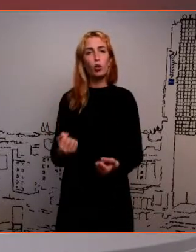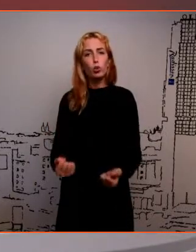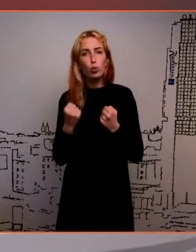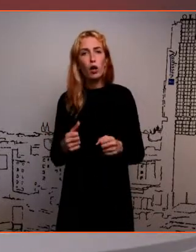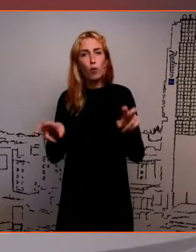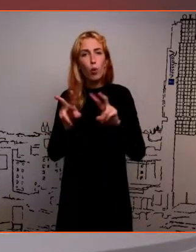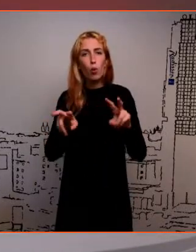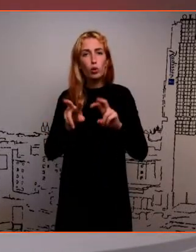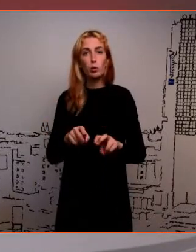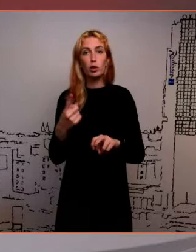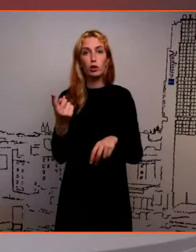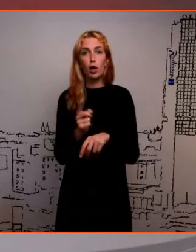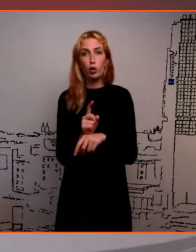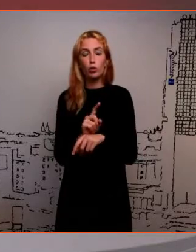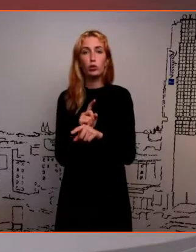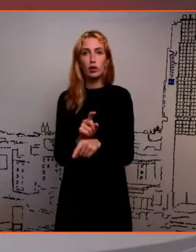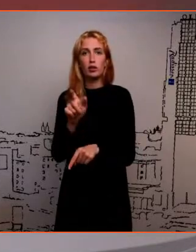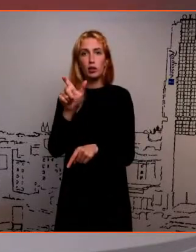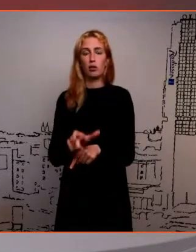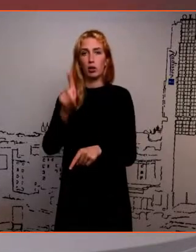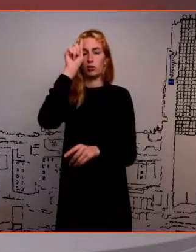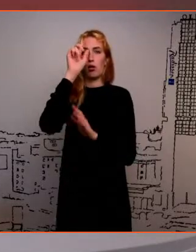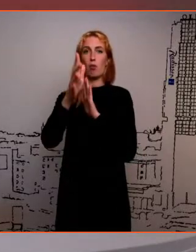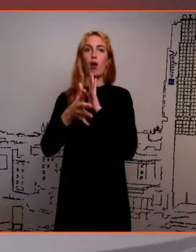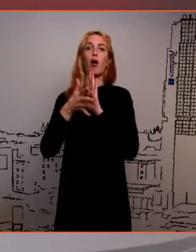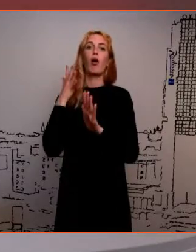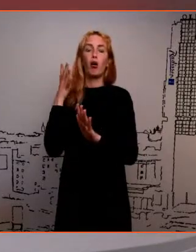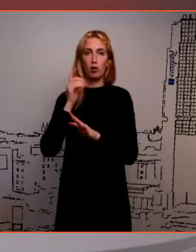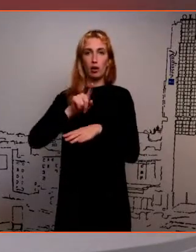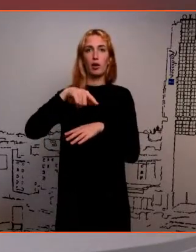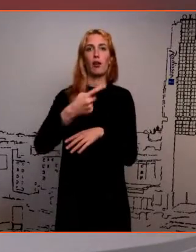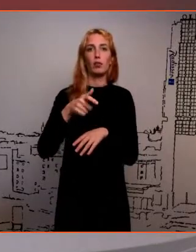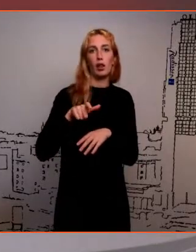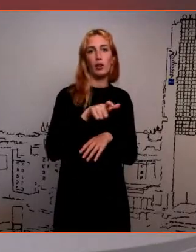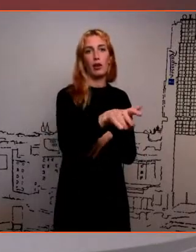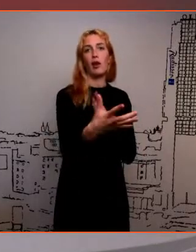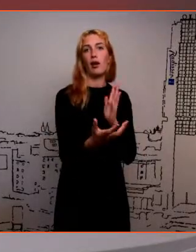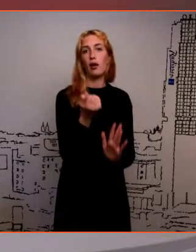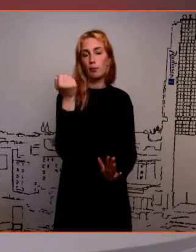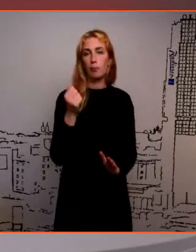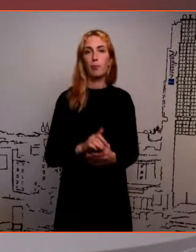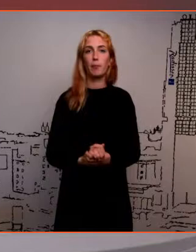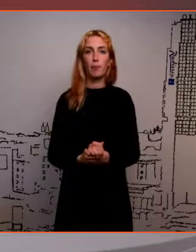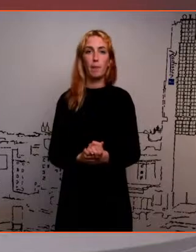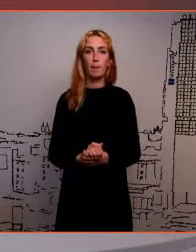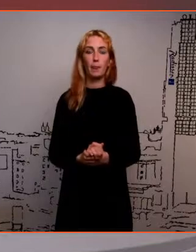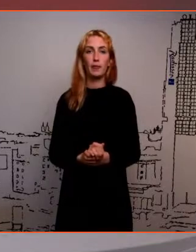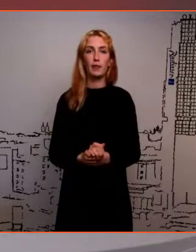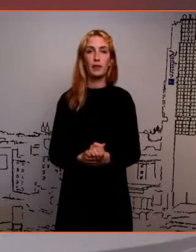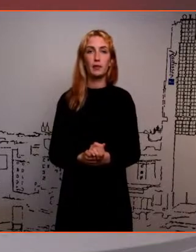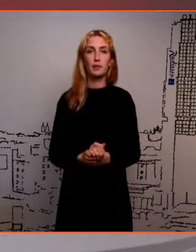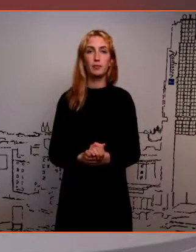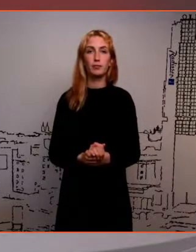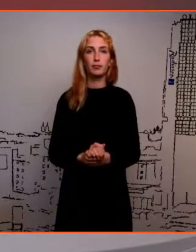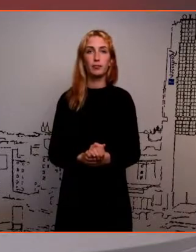hetkel see aega on küps selleks, et ta leiab selle järgmise tee. Nii et selline igati